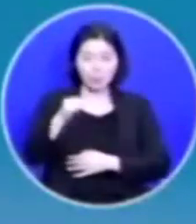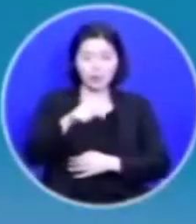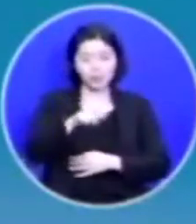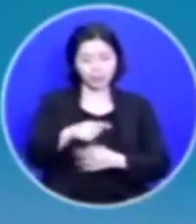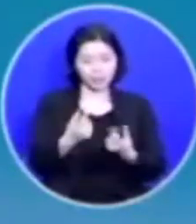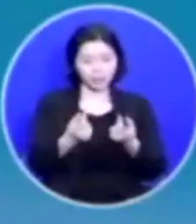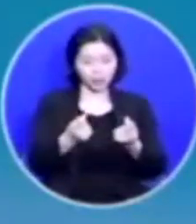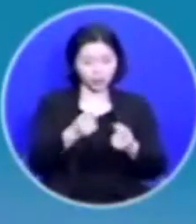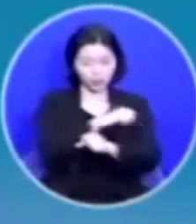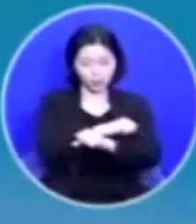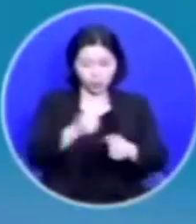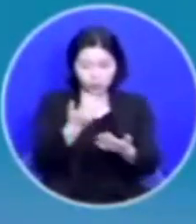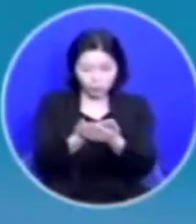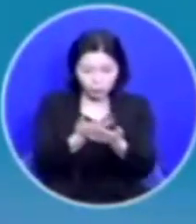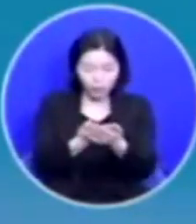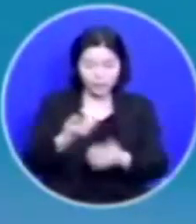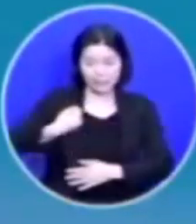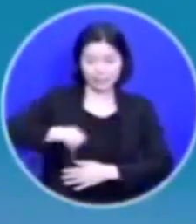용서를 구하는 딸에게